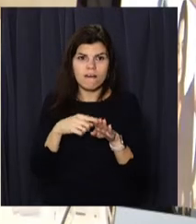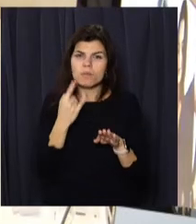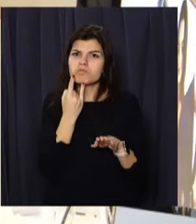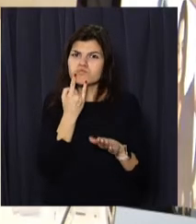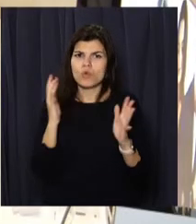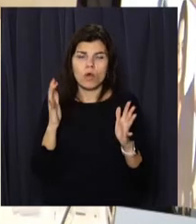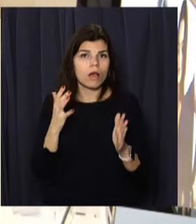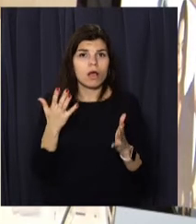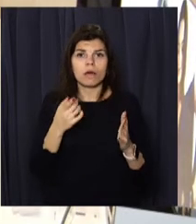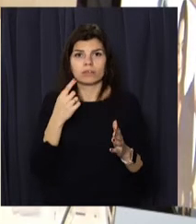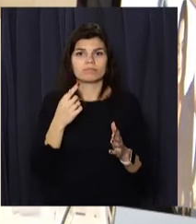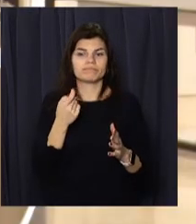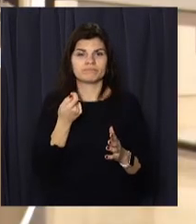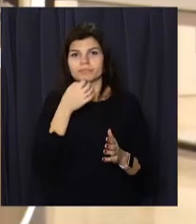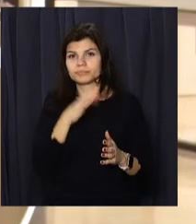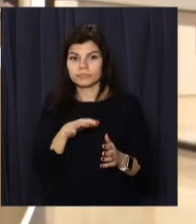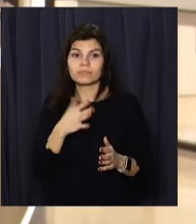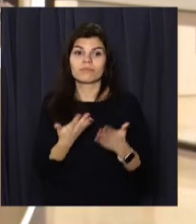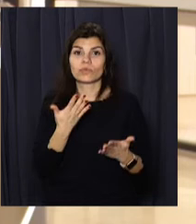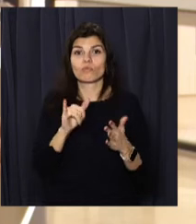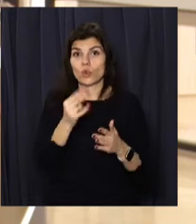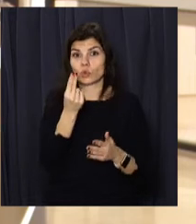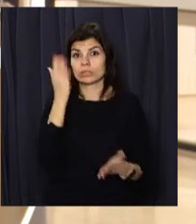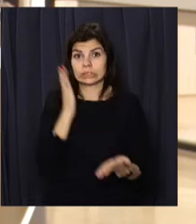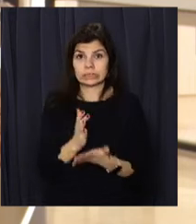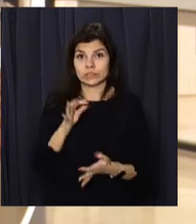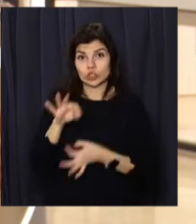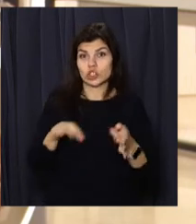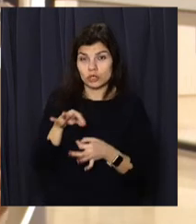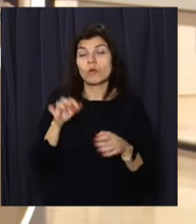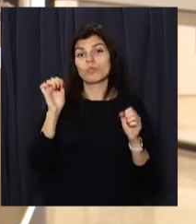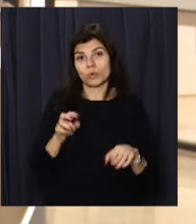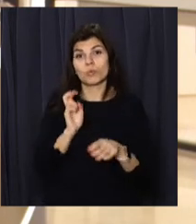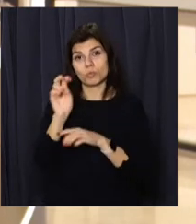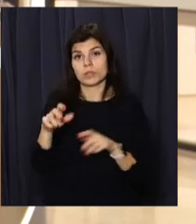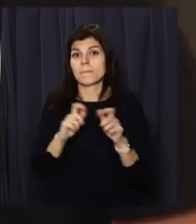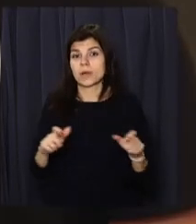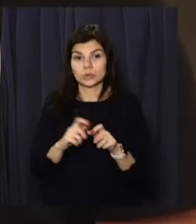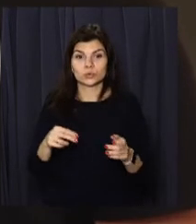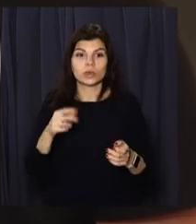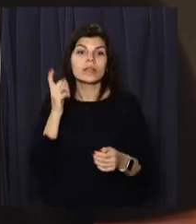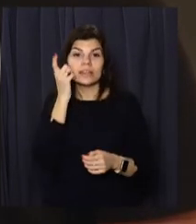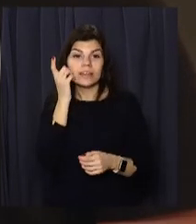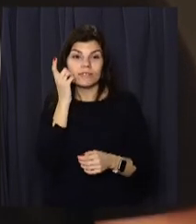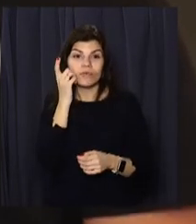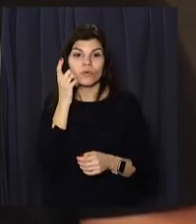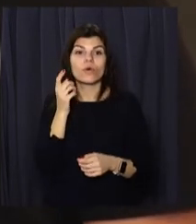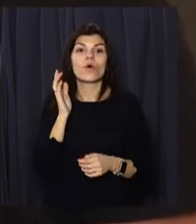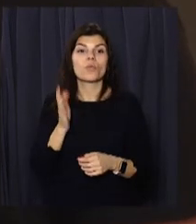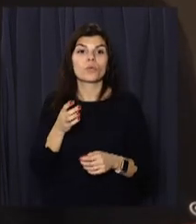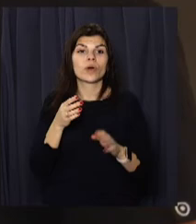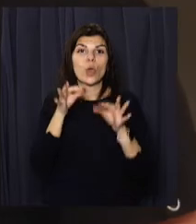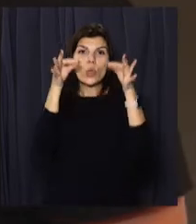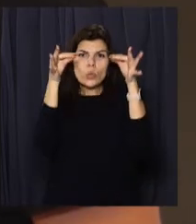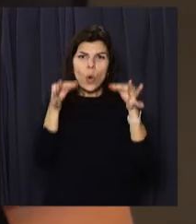вам почути недовподоби, та ще й маєте зайву копійчину в гаманці, то рушайте до магазину. Телефони, вони будуть тонкі,